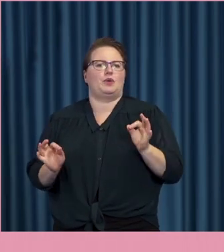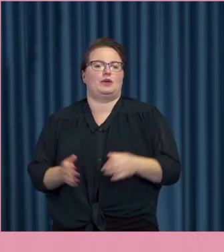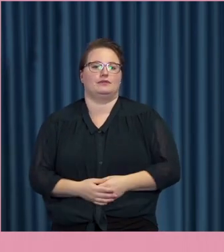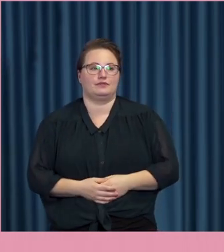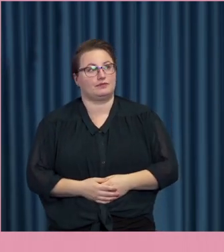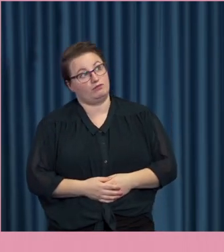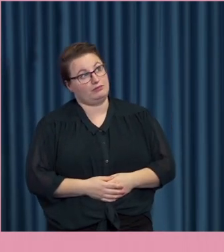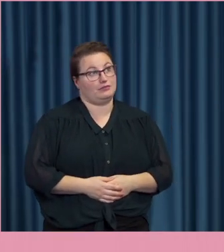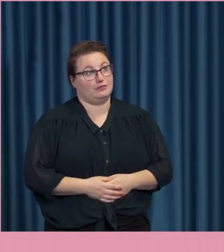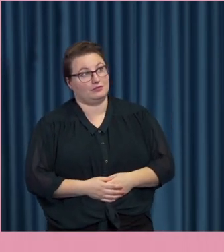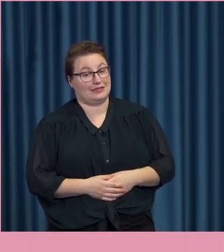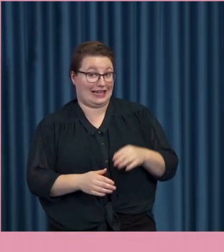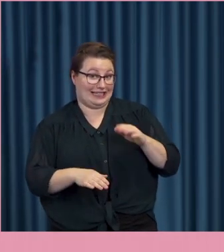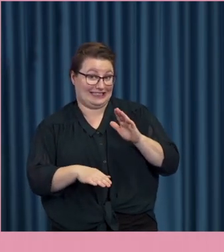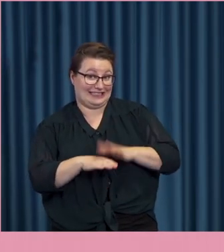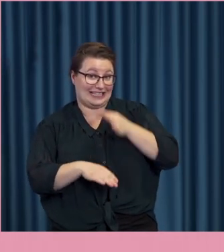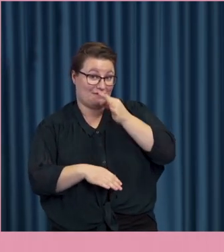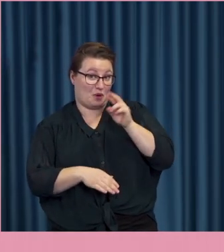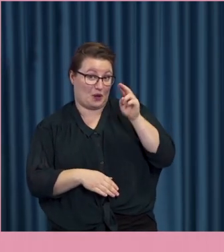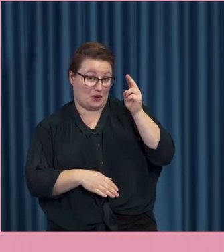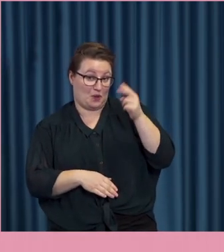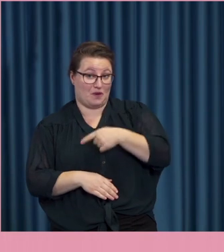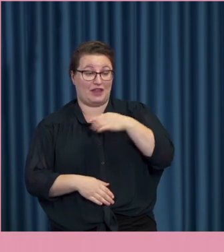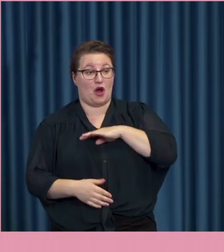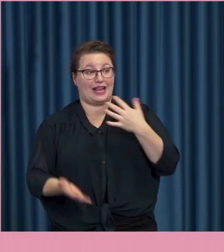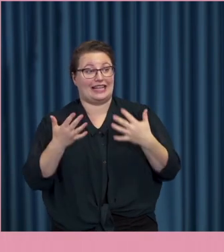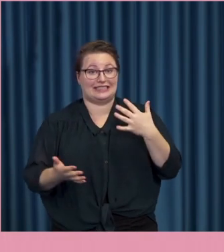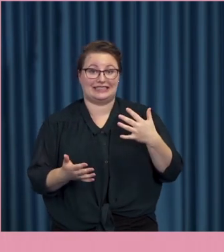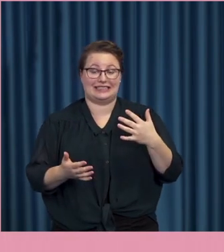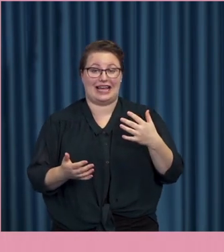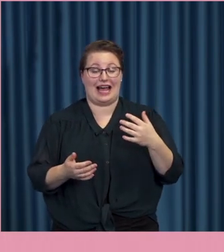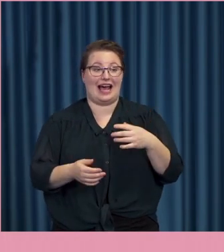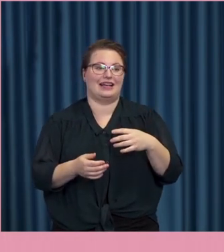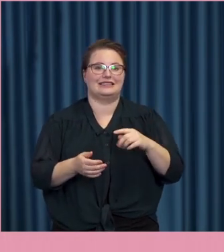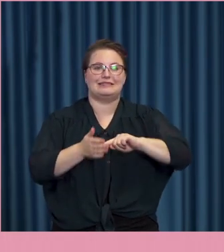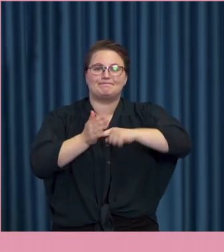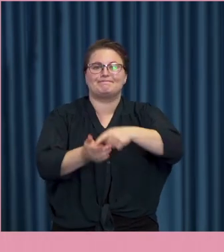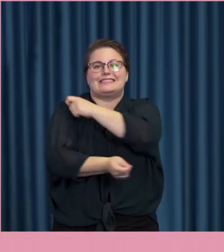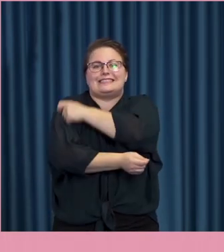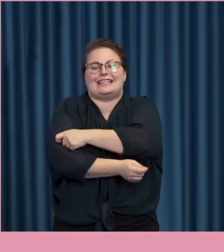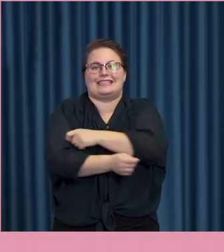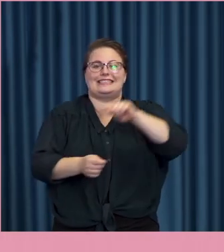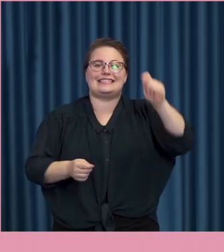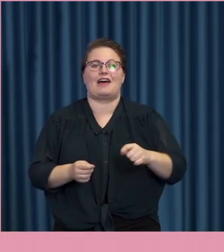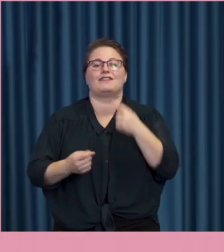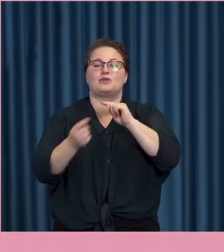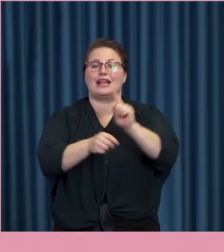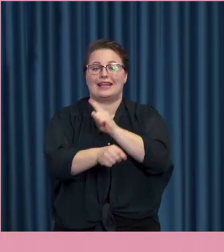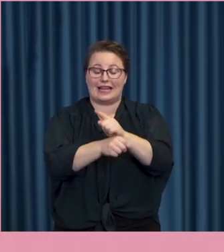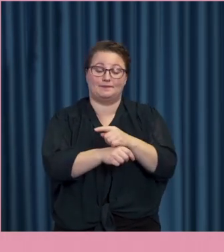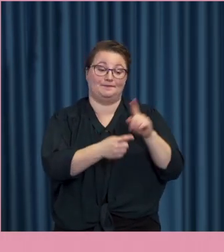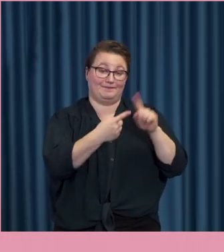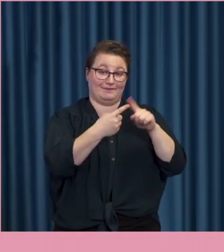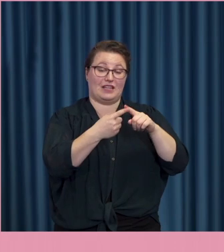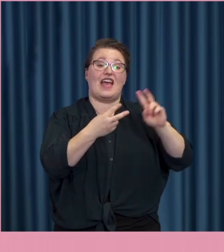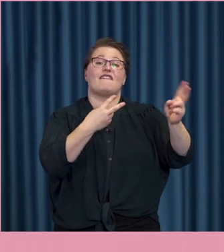en känslig fråga nu när vi har den här skärpta straffdiskussionen hela tiden. Framförallt så borde fängelsestraff